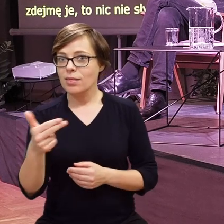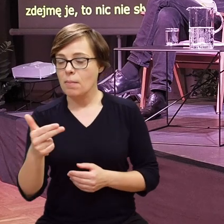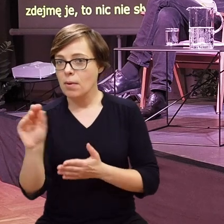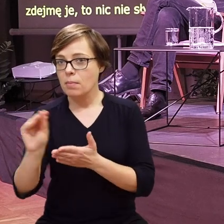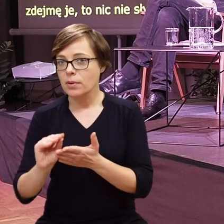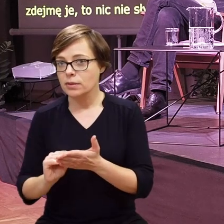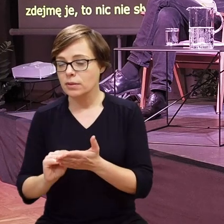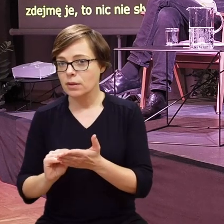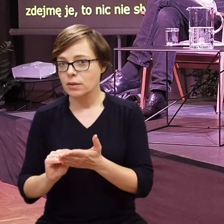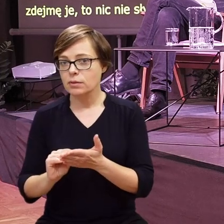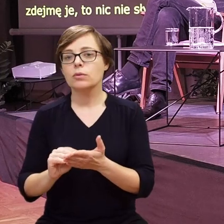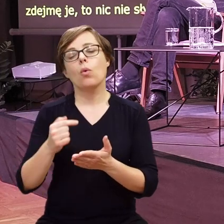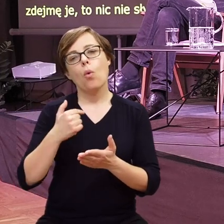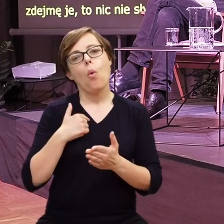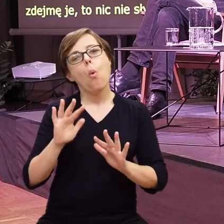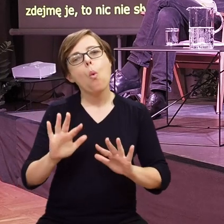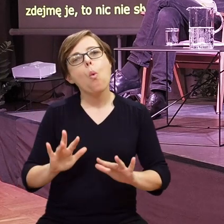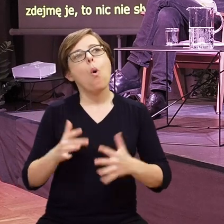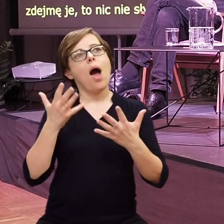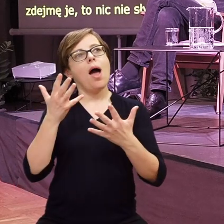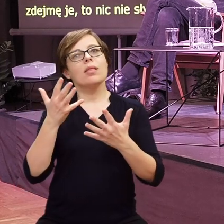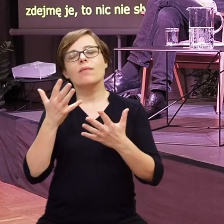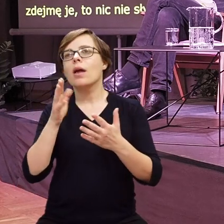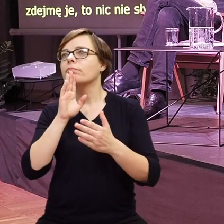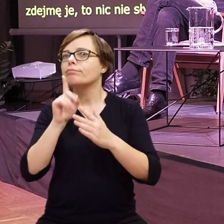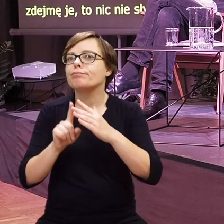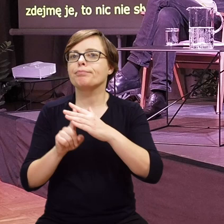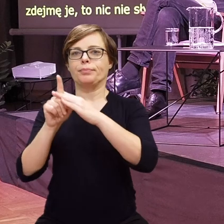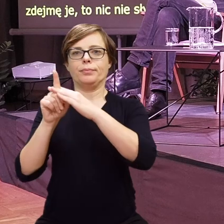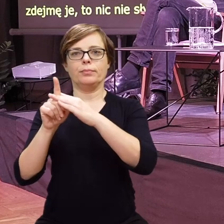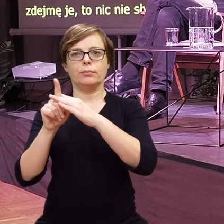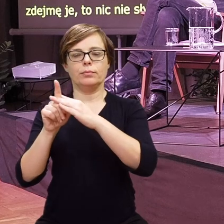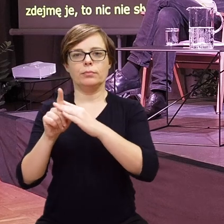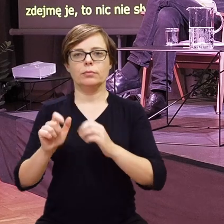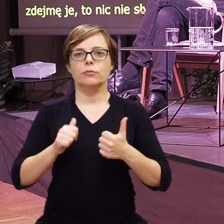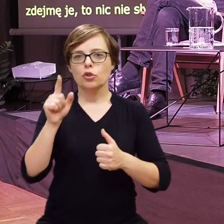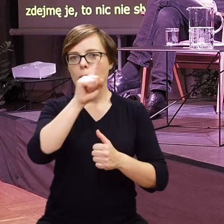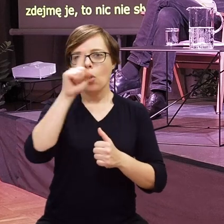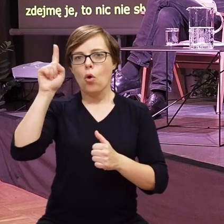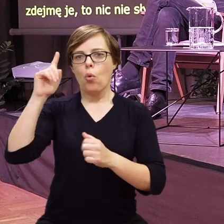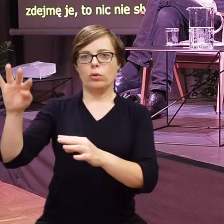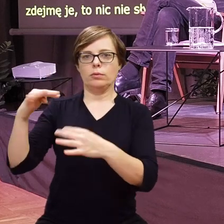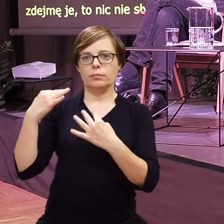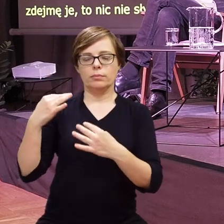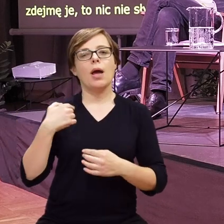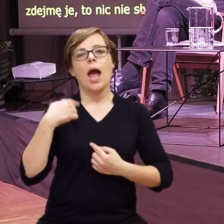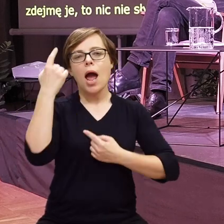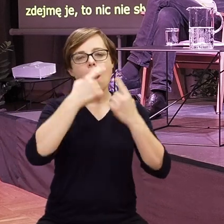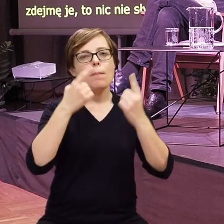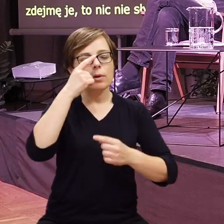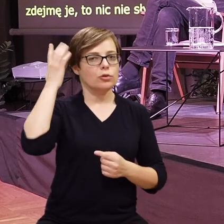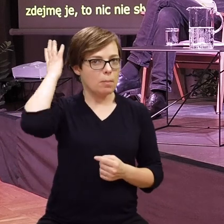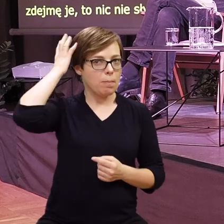z tym tematem? To znaczy łatwiej było mi się jakoś tak, nie wiem, przebić. Myślę, że Bartosz Marganiec, jeden z głównych